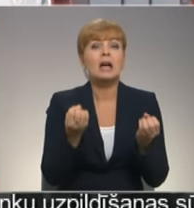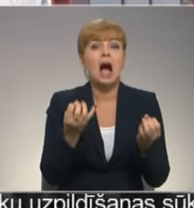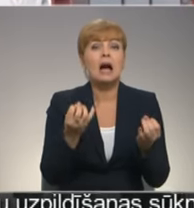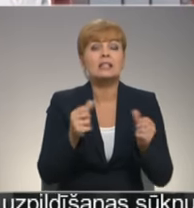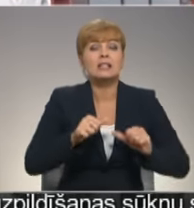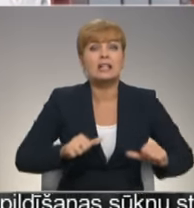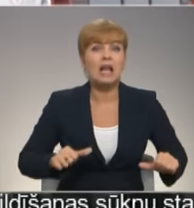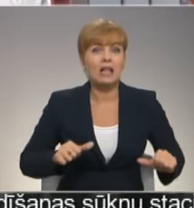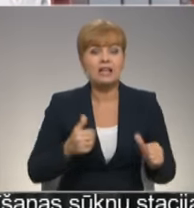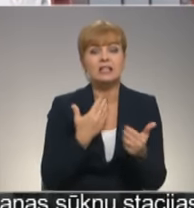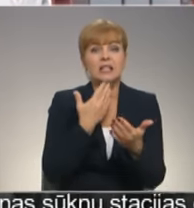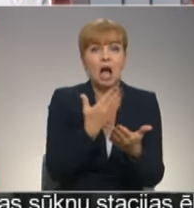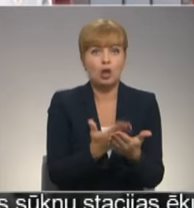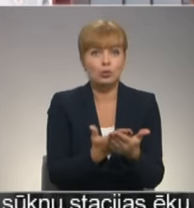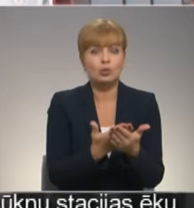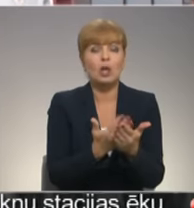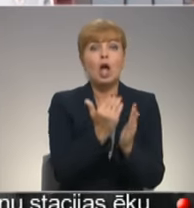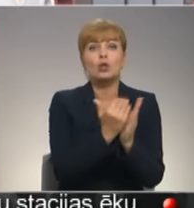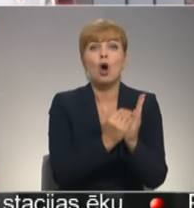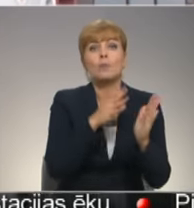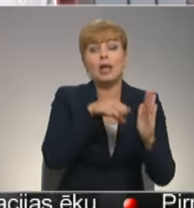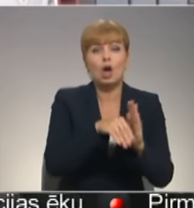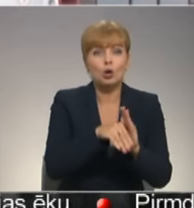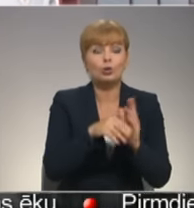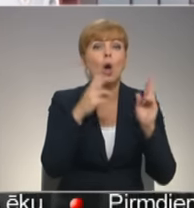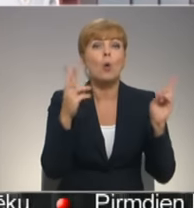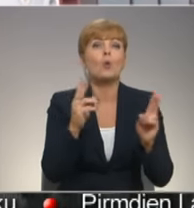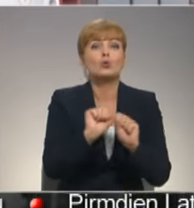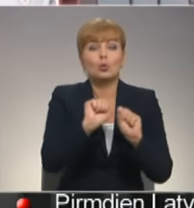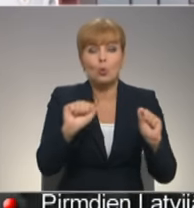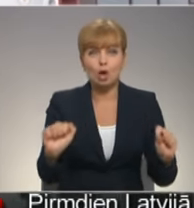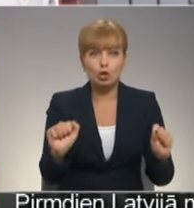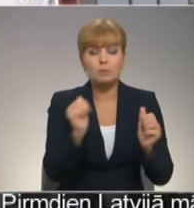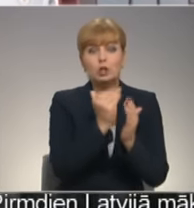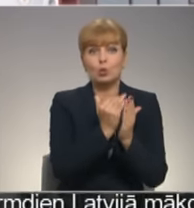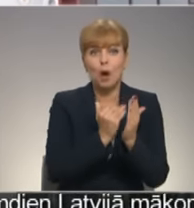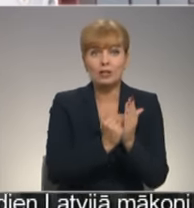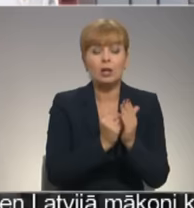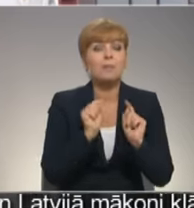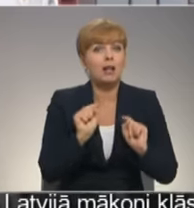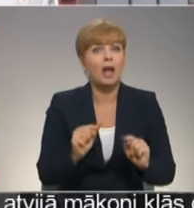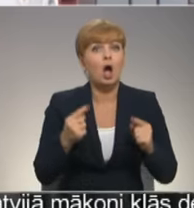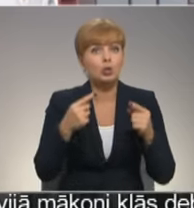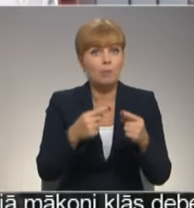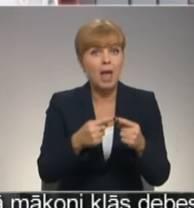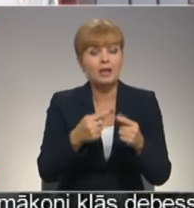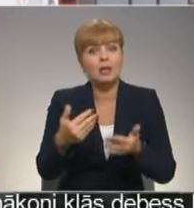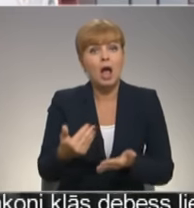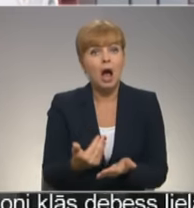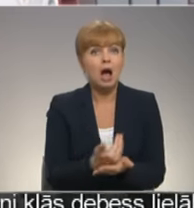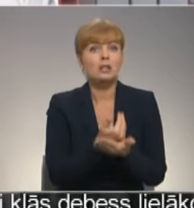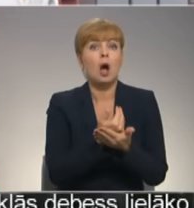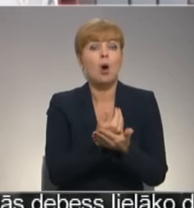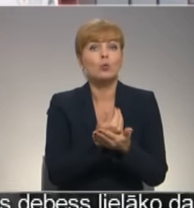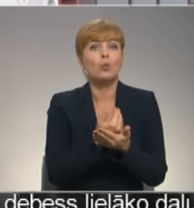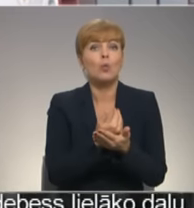ierosinājusi šādu normu iekļautu un drošības noteikumos. Ar tādu mērķi, lai atjaunotu,